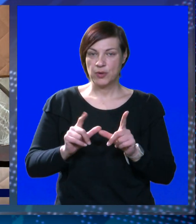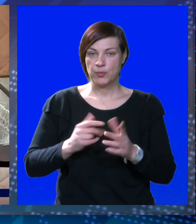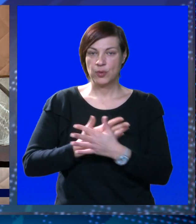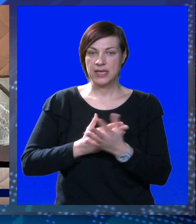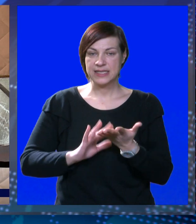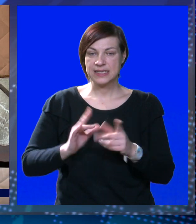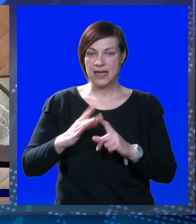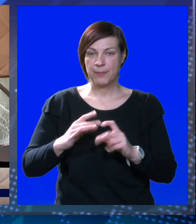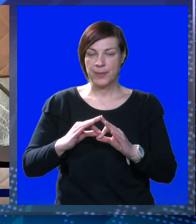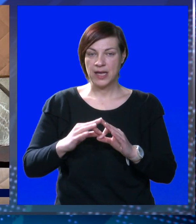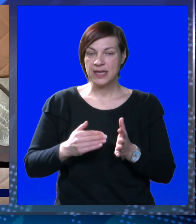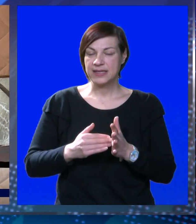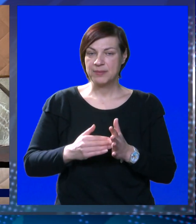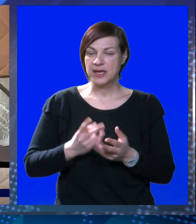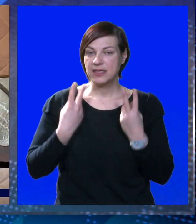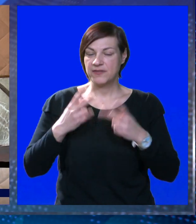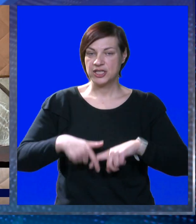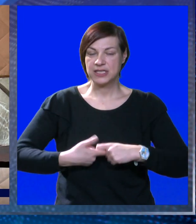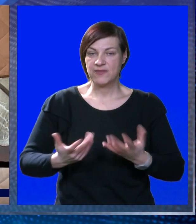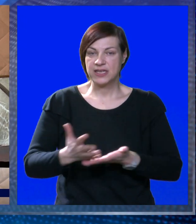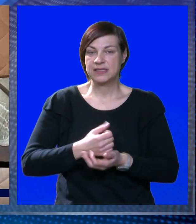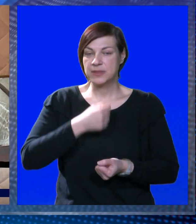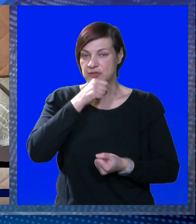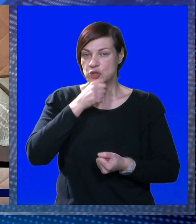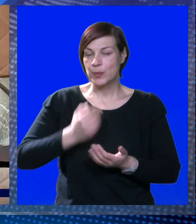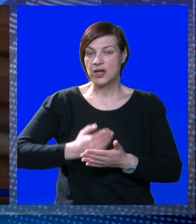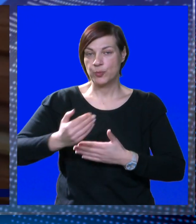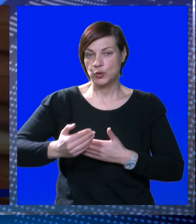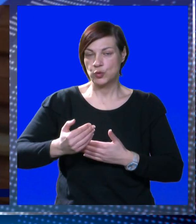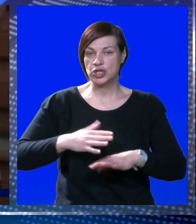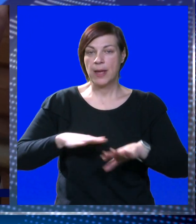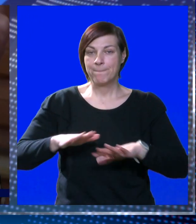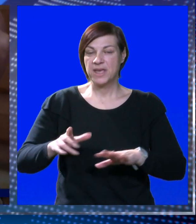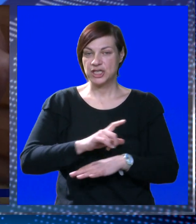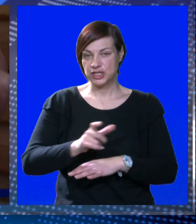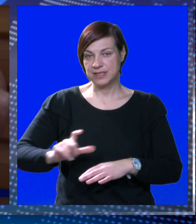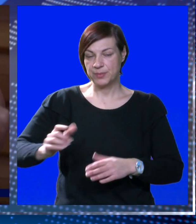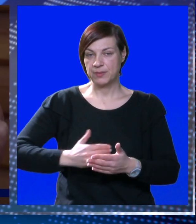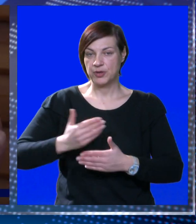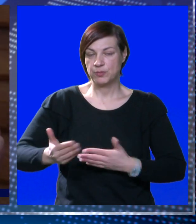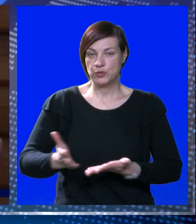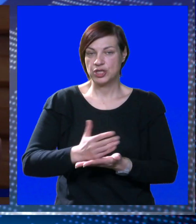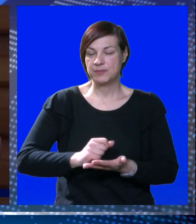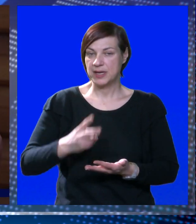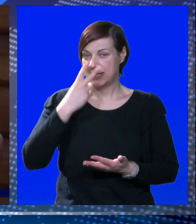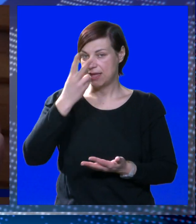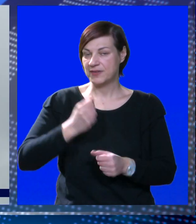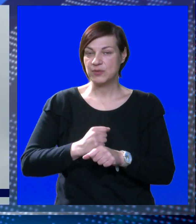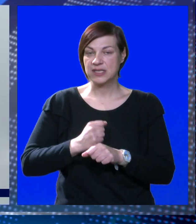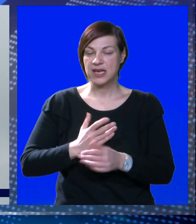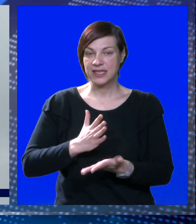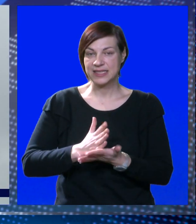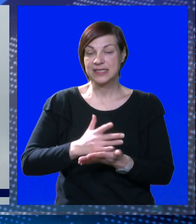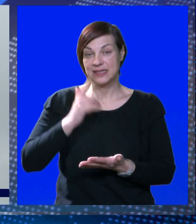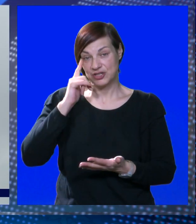populizama, treba raditi važne stvari, spašavati ovu županiju i njenu budućnost. Mještani primorja pak budućnost i spas ne vide u